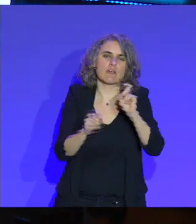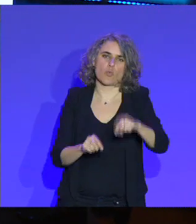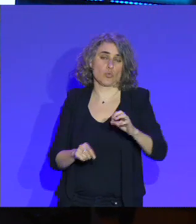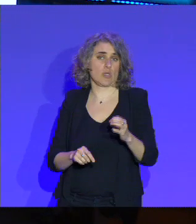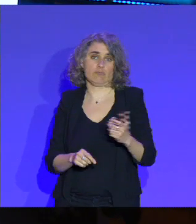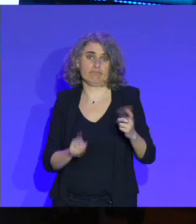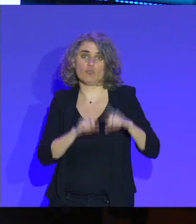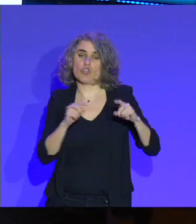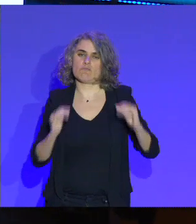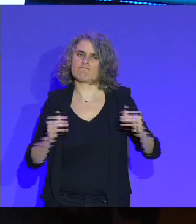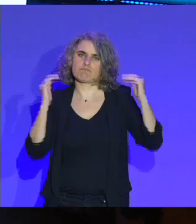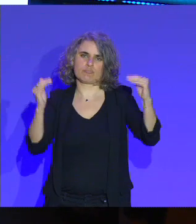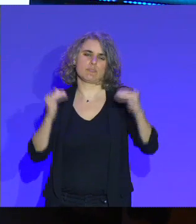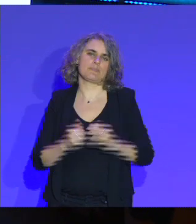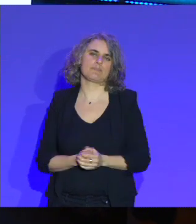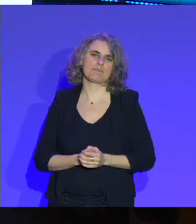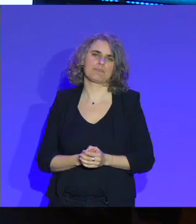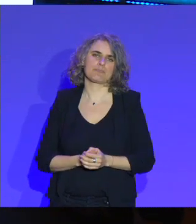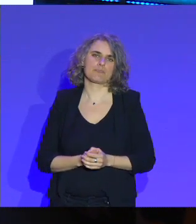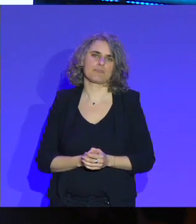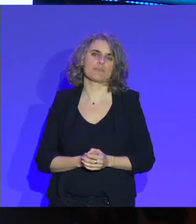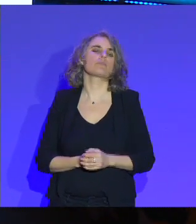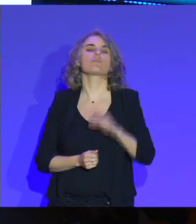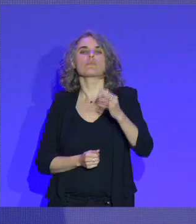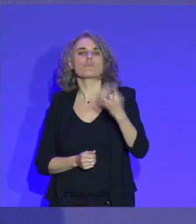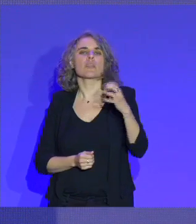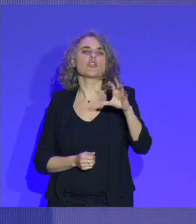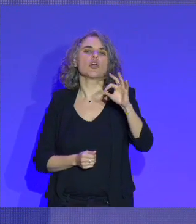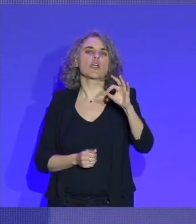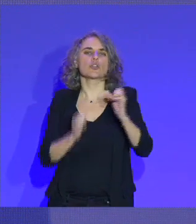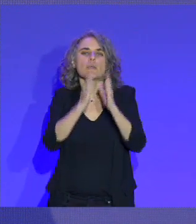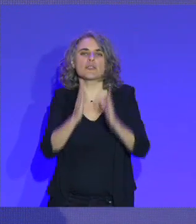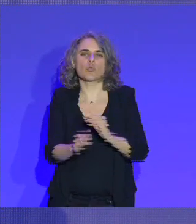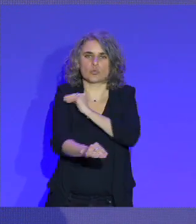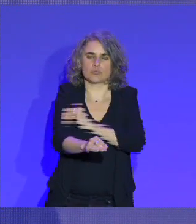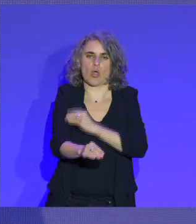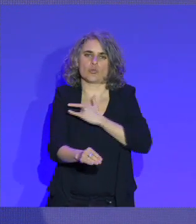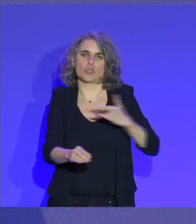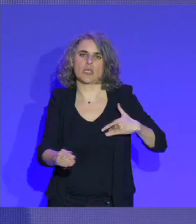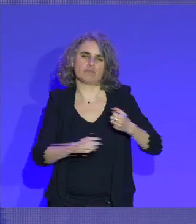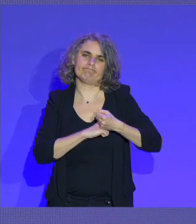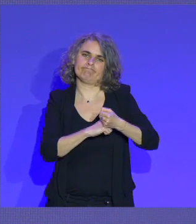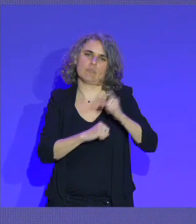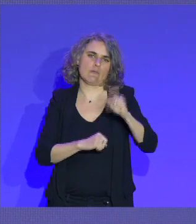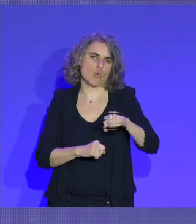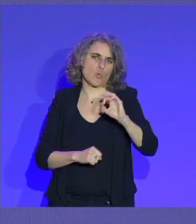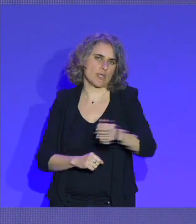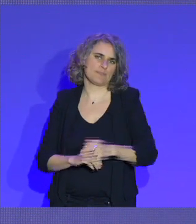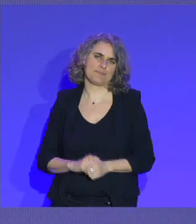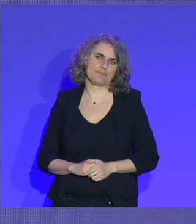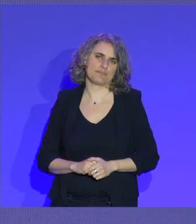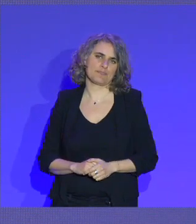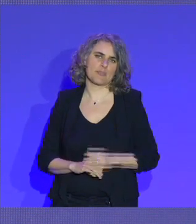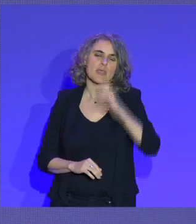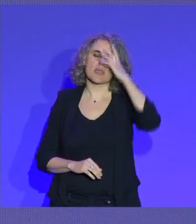de moyens. Évidemment, c'est le soutien des 450 maisons de sport santé. Et puis, c'est la